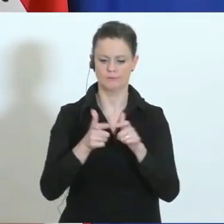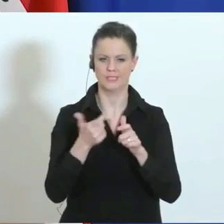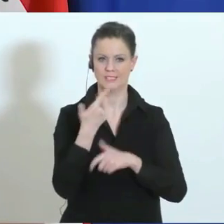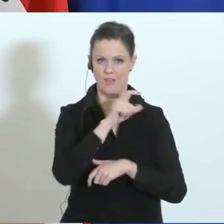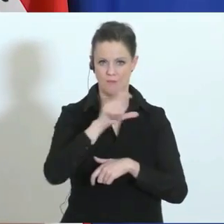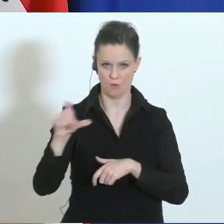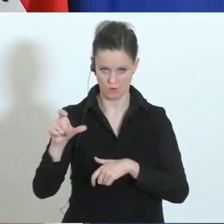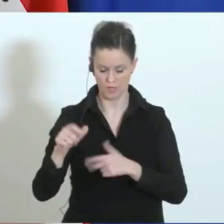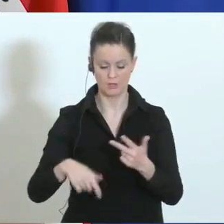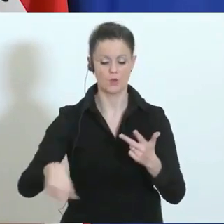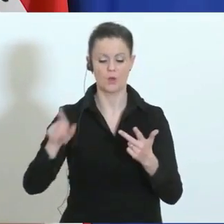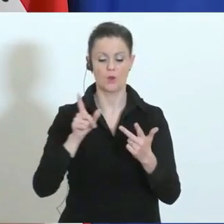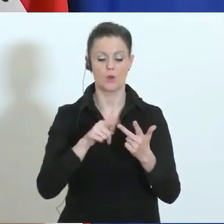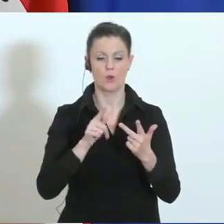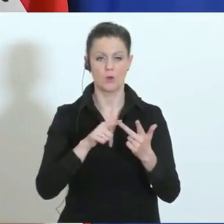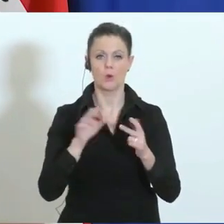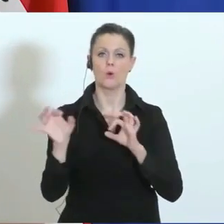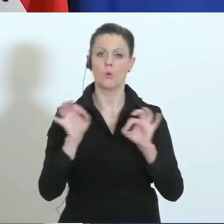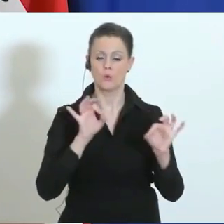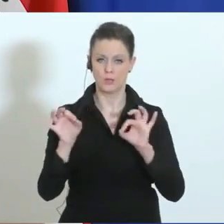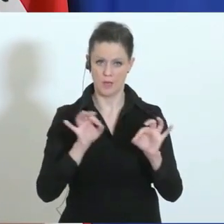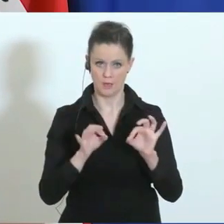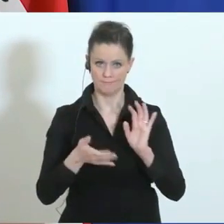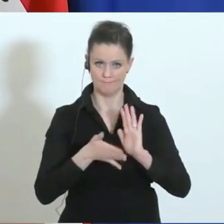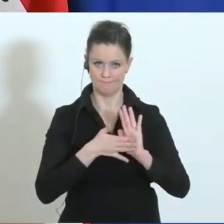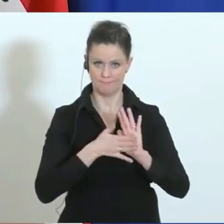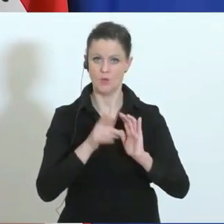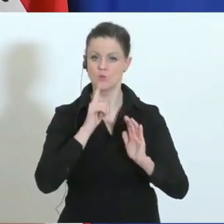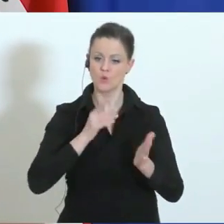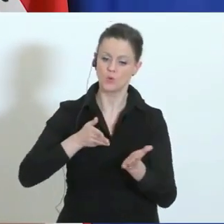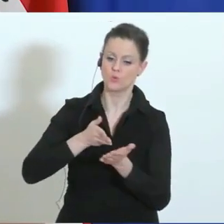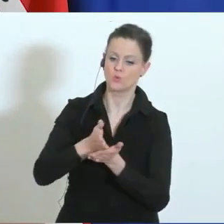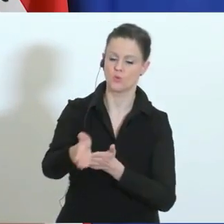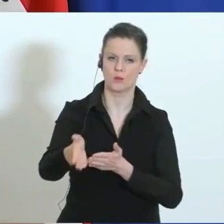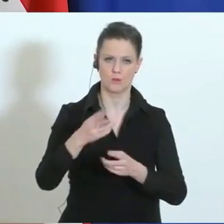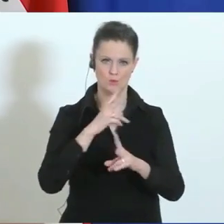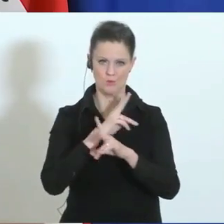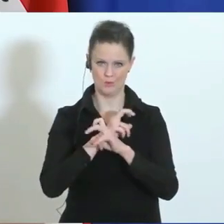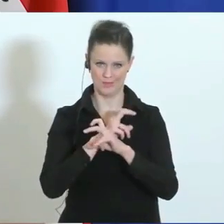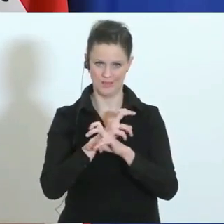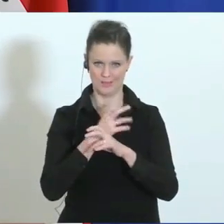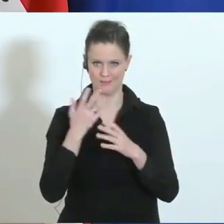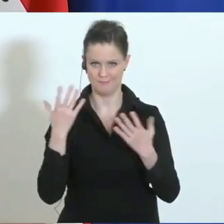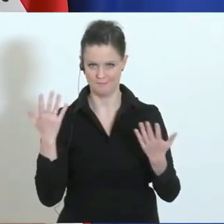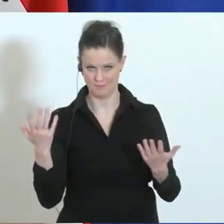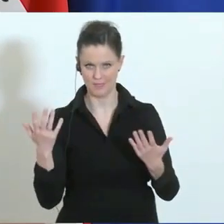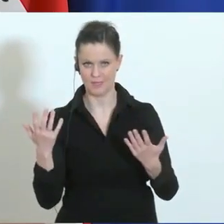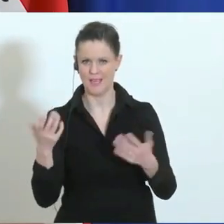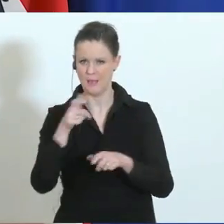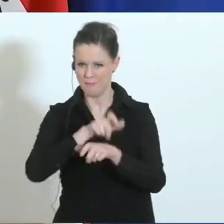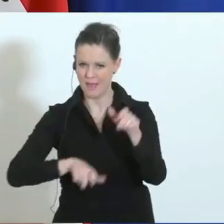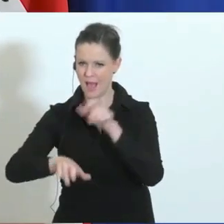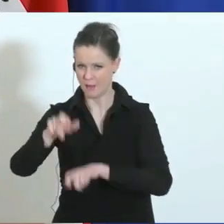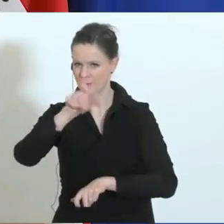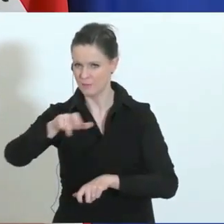Oder eben man nachweisen kann, dass man nur durchfährt durch Österreich. Das können die Beamtinnen und Beamten